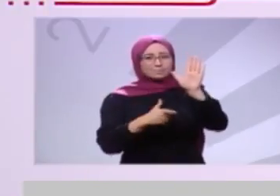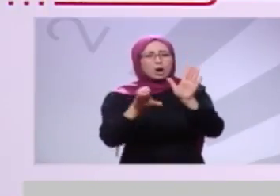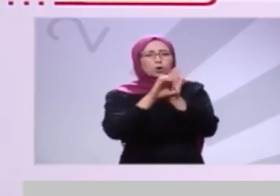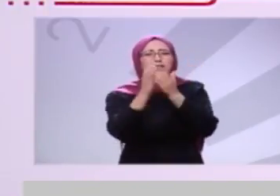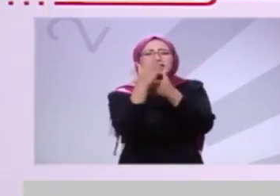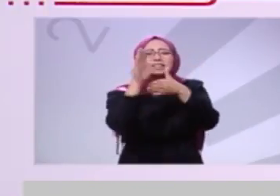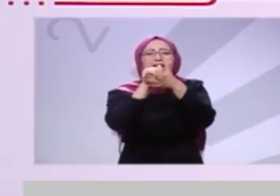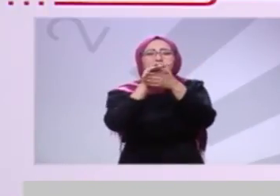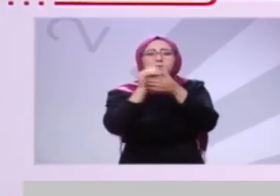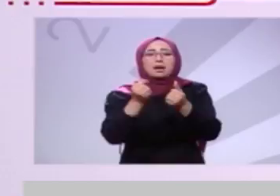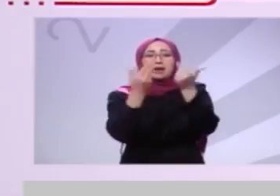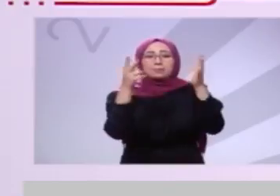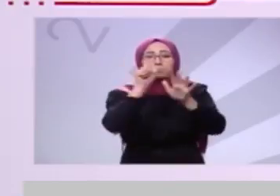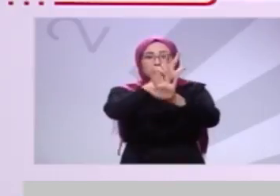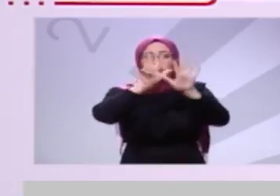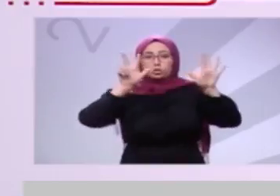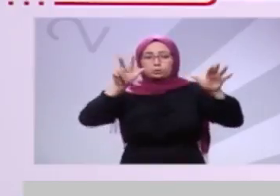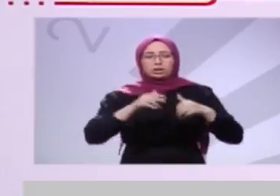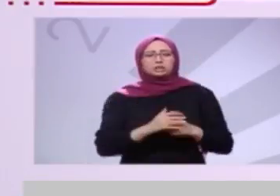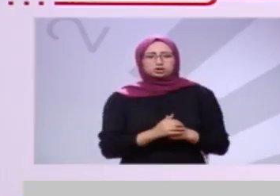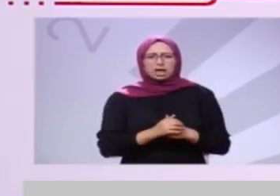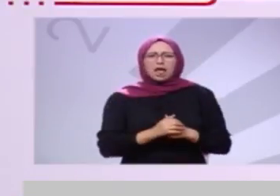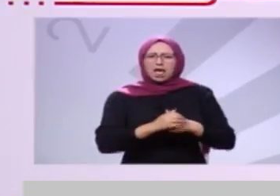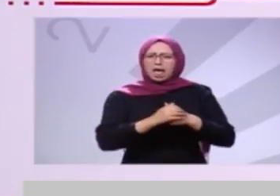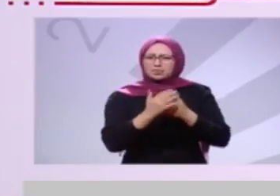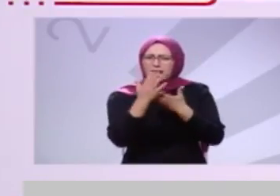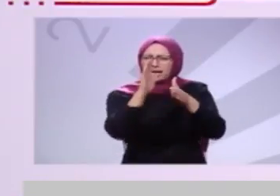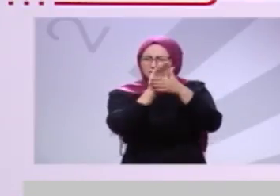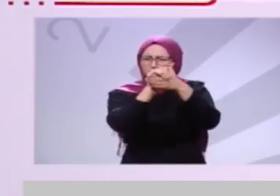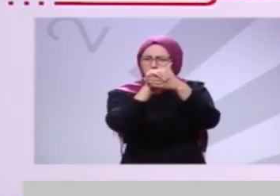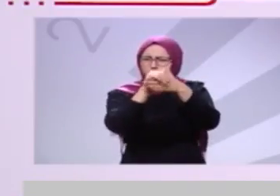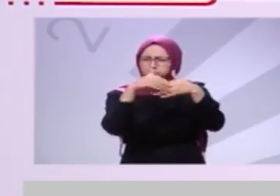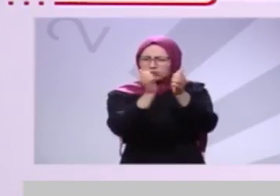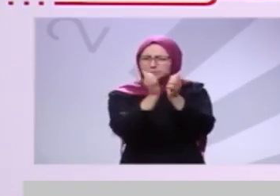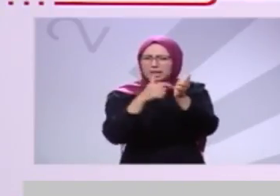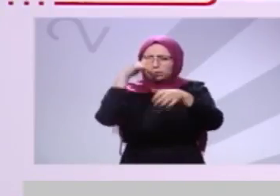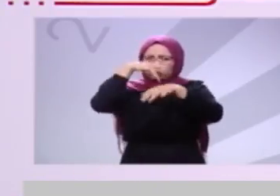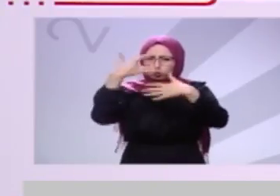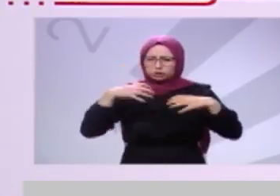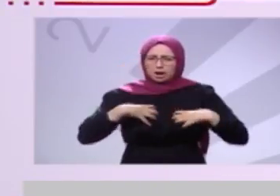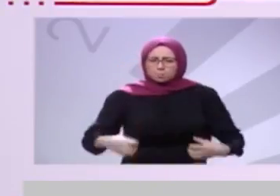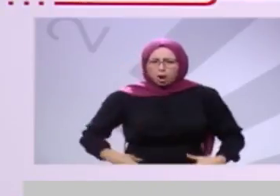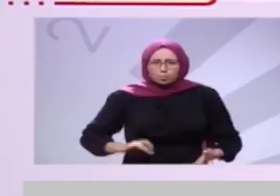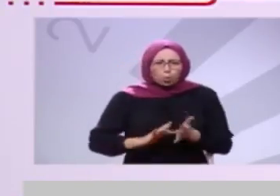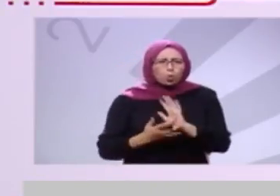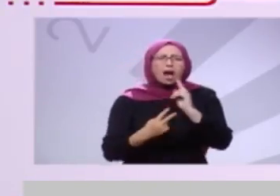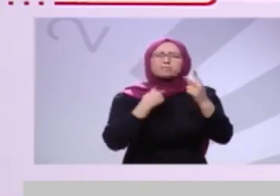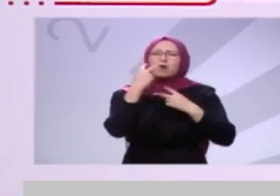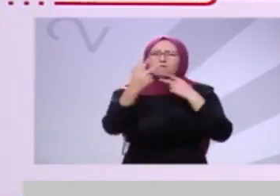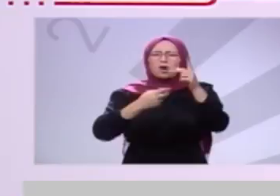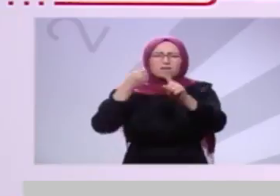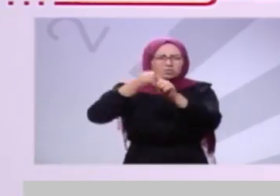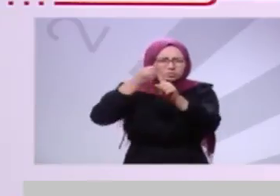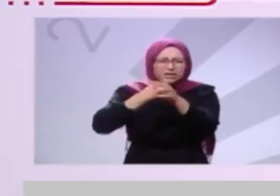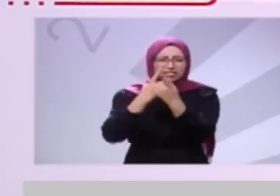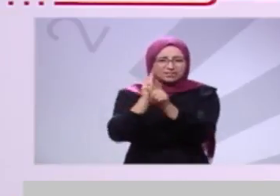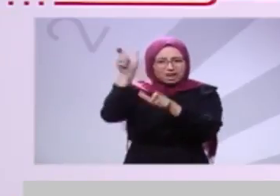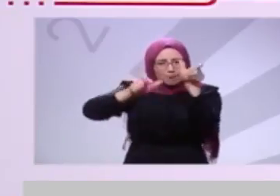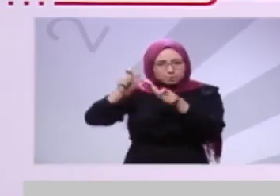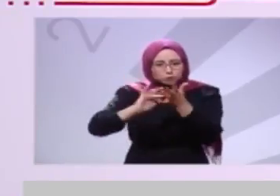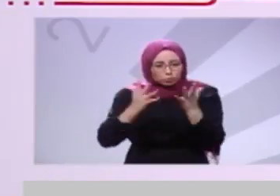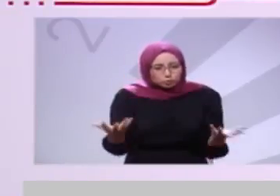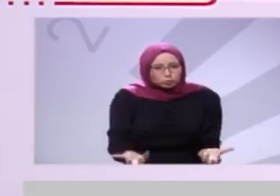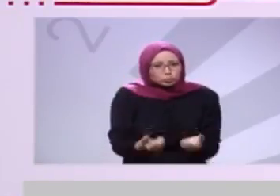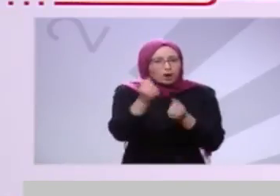الجبهة واللي رقمها 18 الجبهة اللي خبرتوها والجبهة اللي عرفتوا نوابها وكان دي ما صوتهم عالي في الدفاع على مصالح